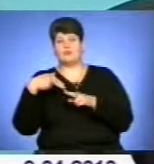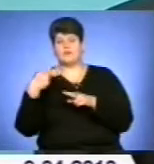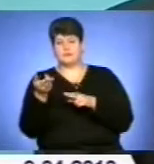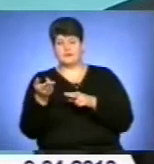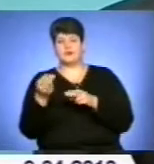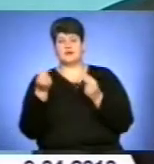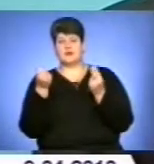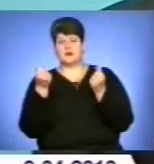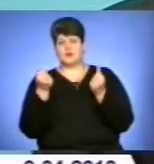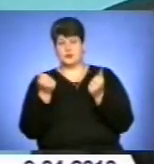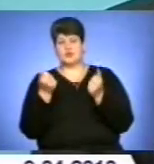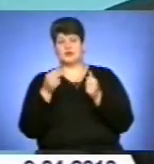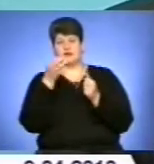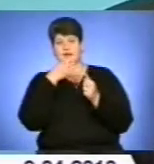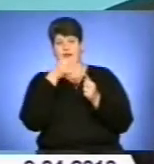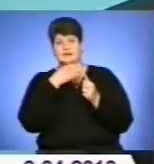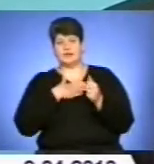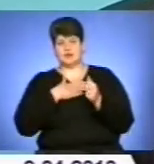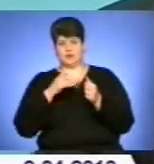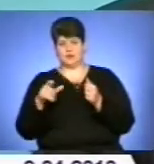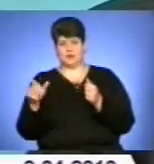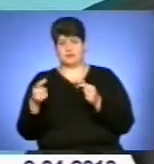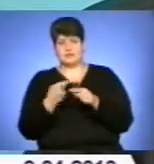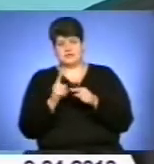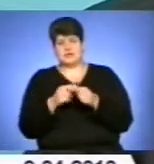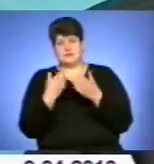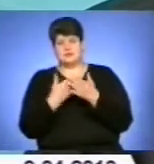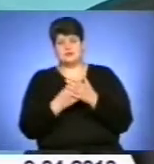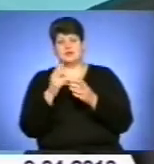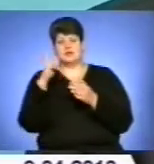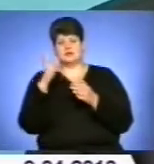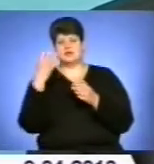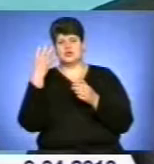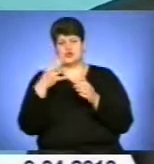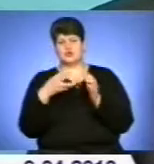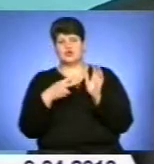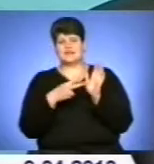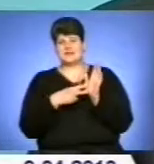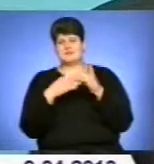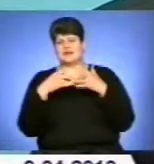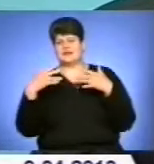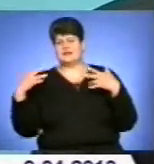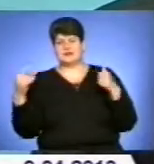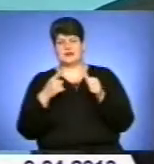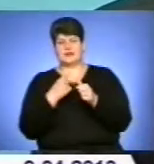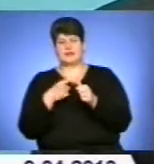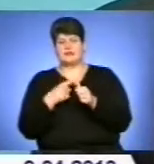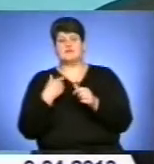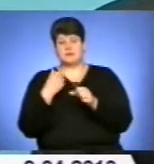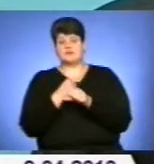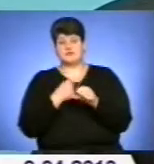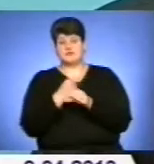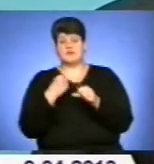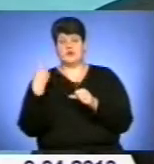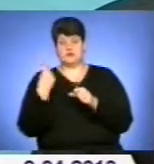бішкодування вартості ліків нашому населенню. Це приблизно 247 різних товарних назв, і ми, до речі, відпрацювали в